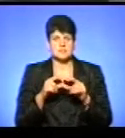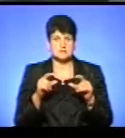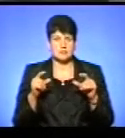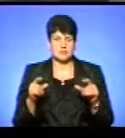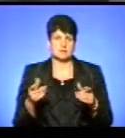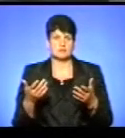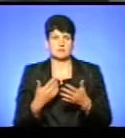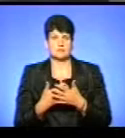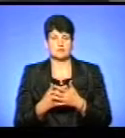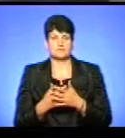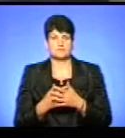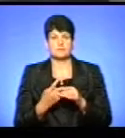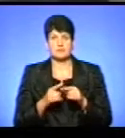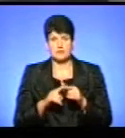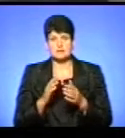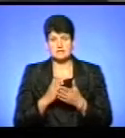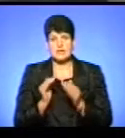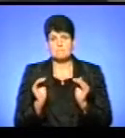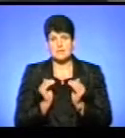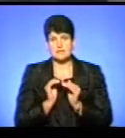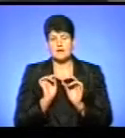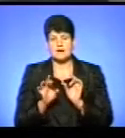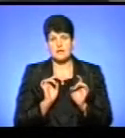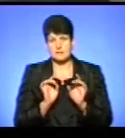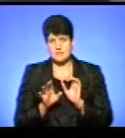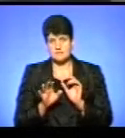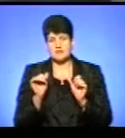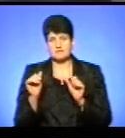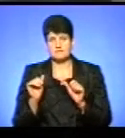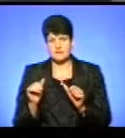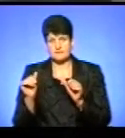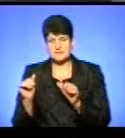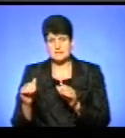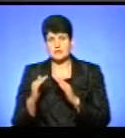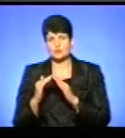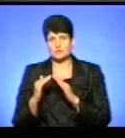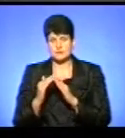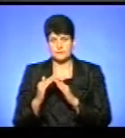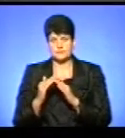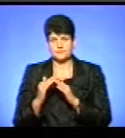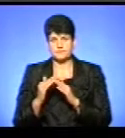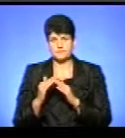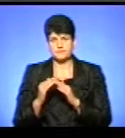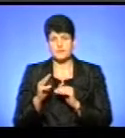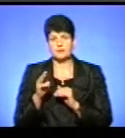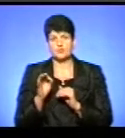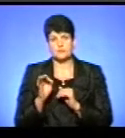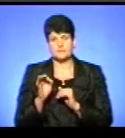і так далі, тобто це є так звана мала реклама і вивіски на будівлях і так далі, то